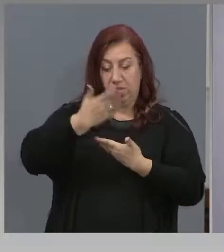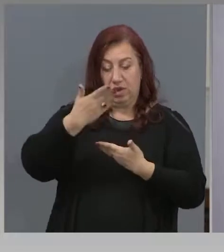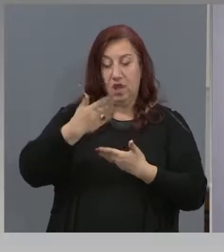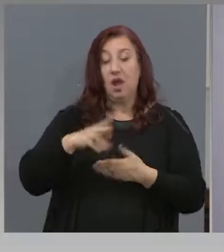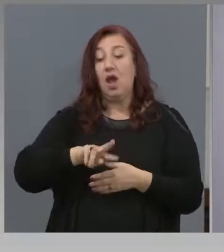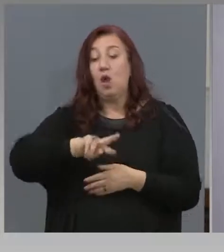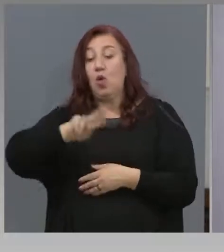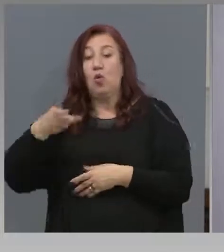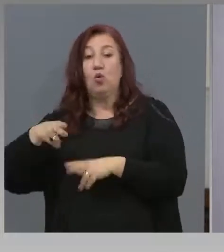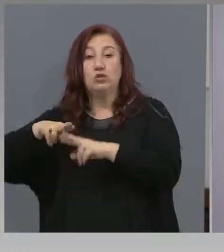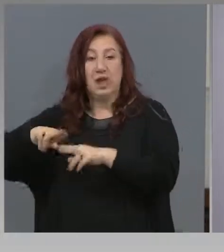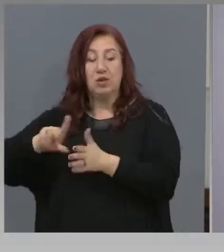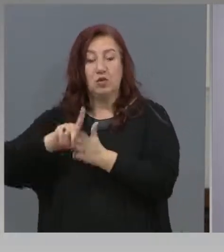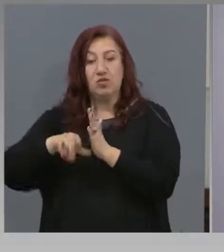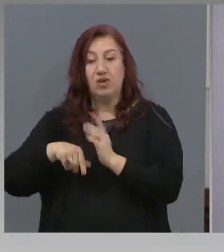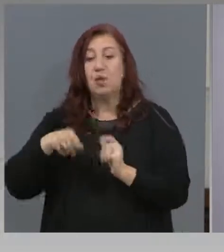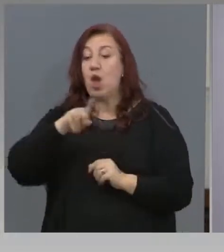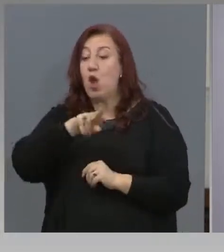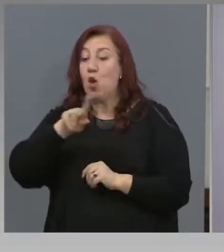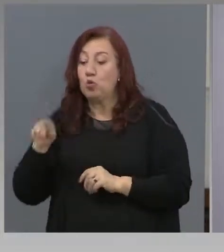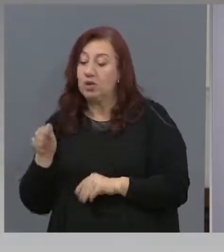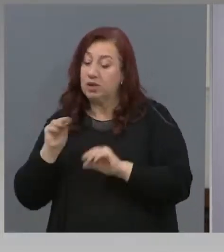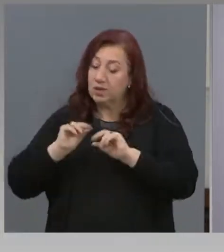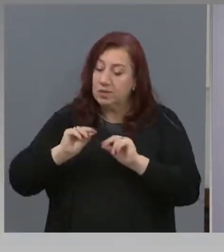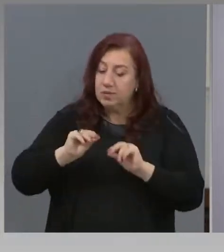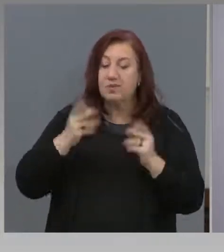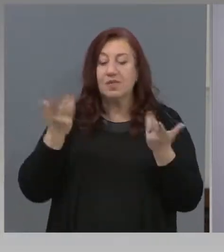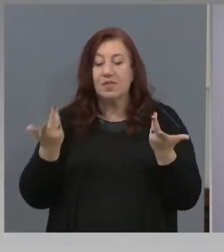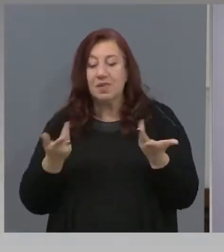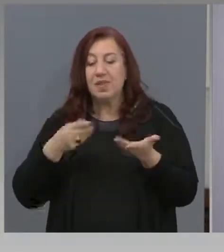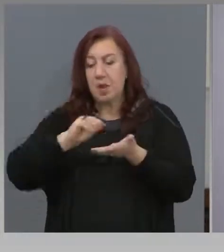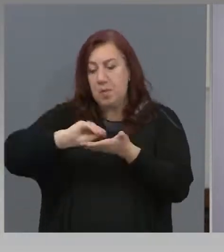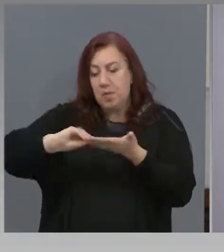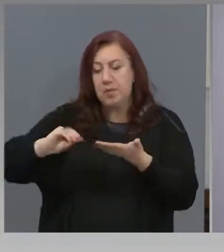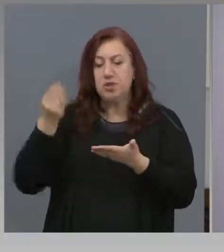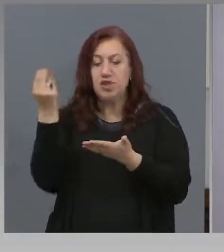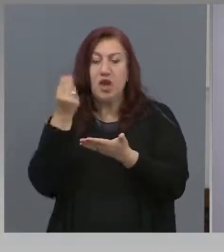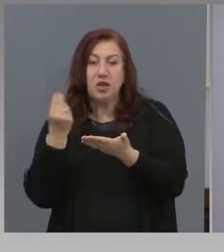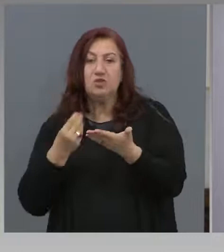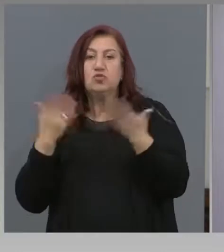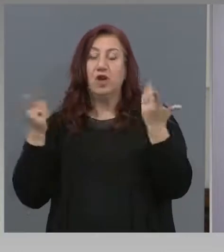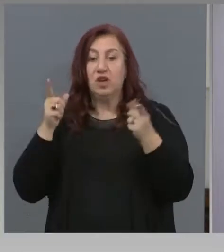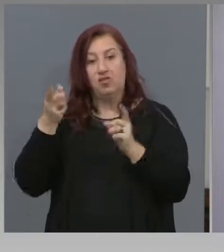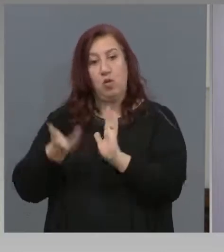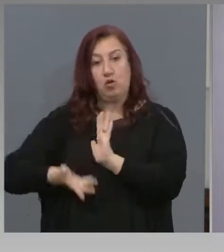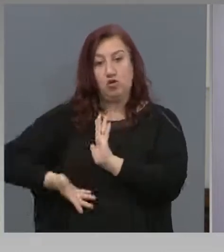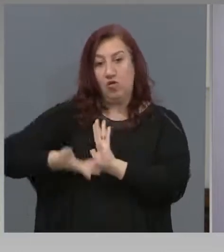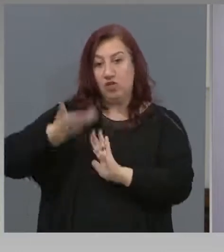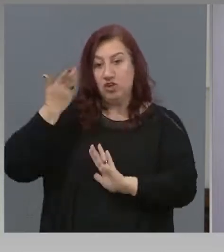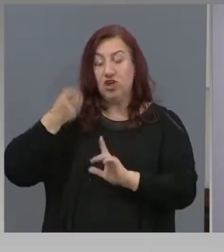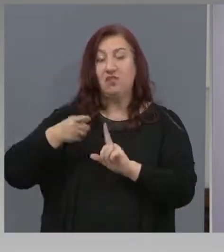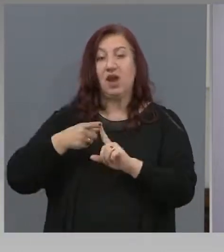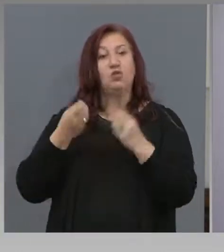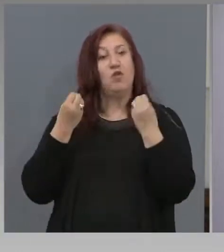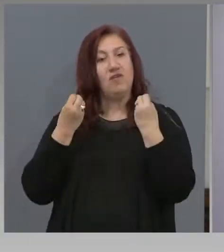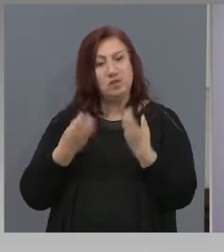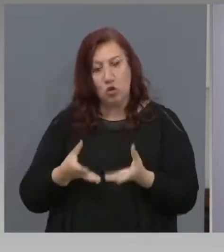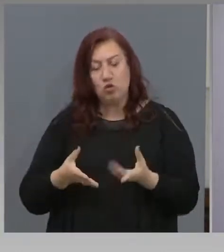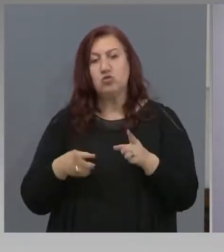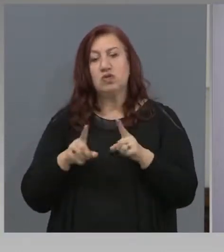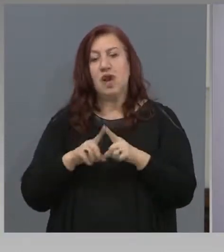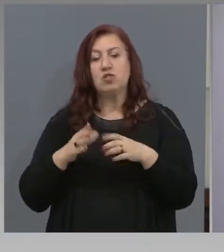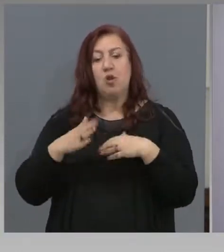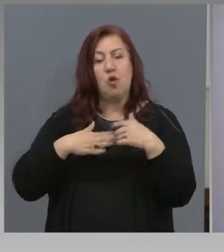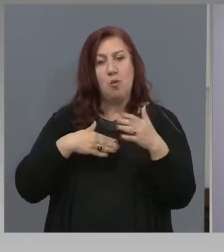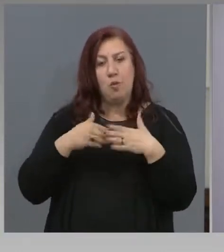време чрез родителите. това може да се увеличи като възможности, като практики и